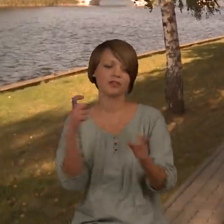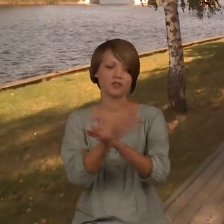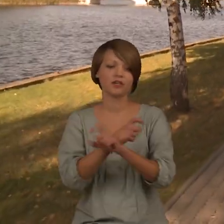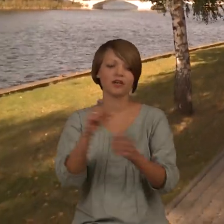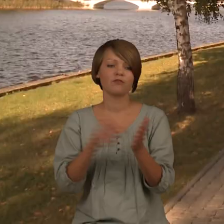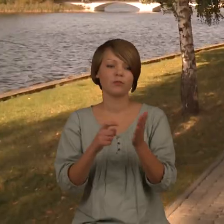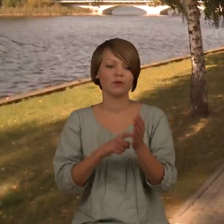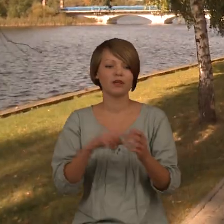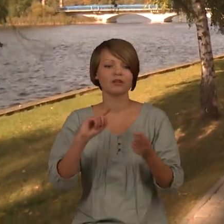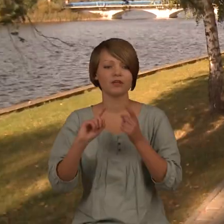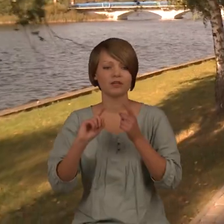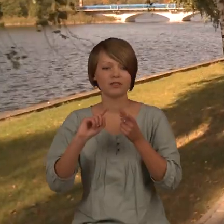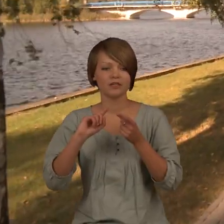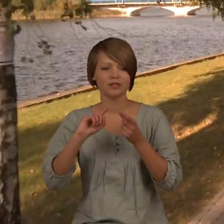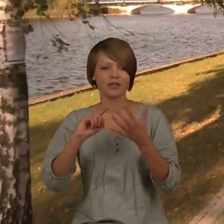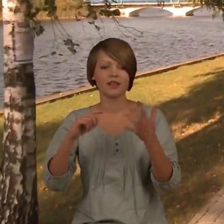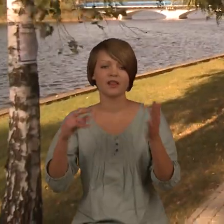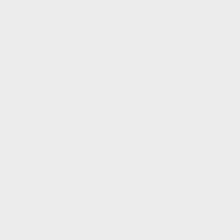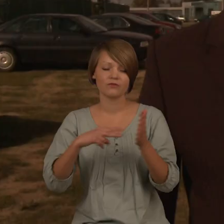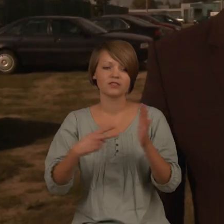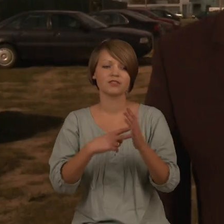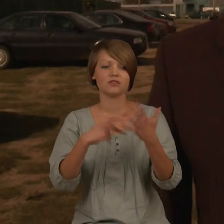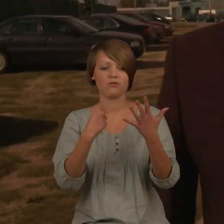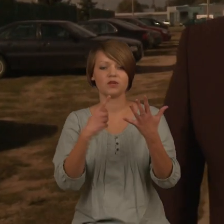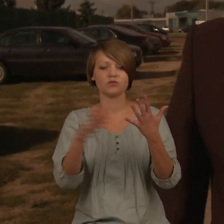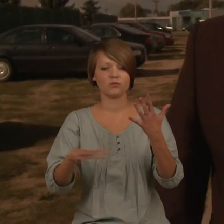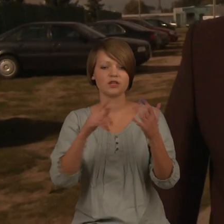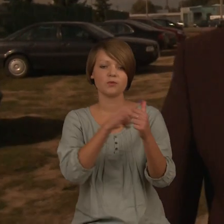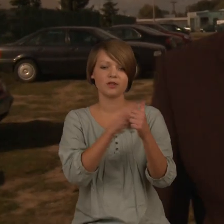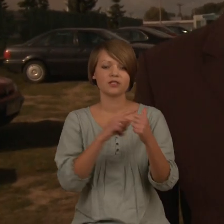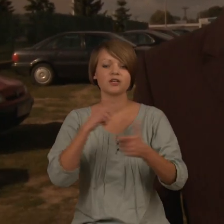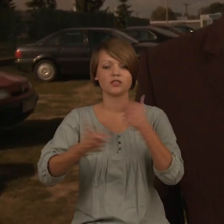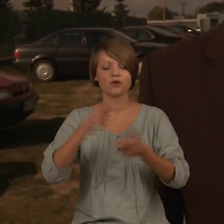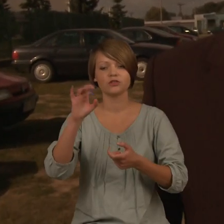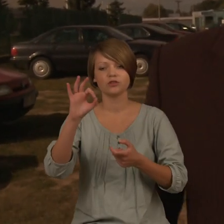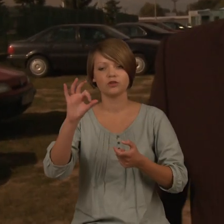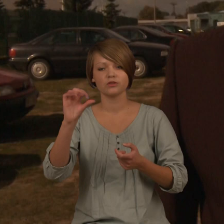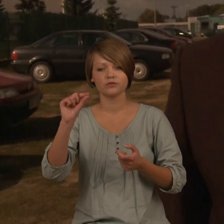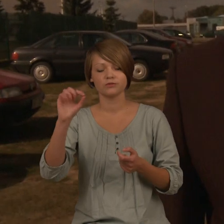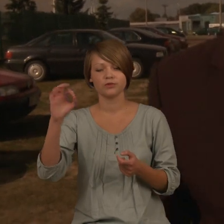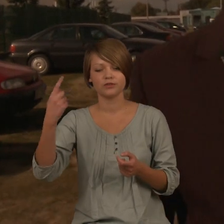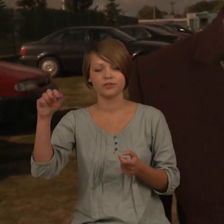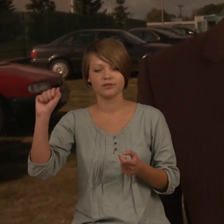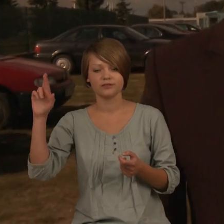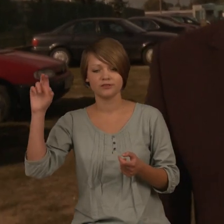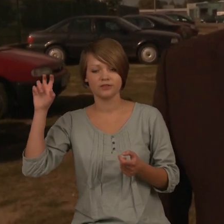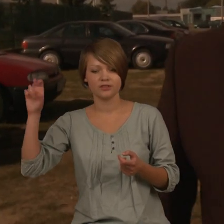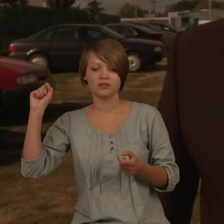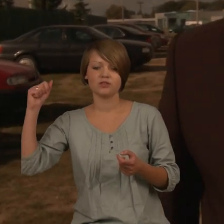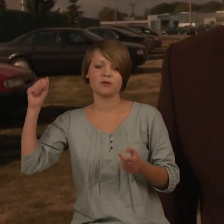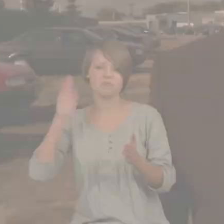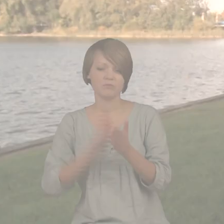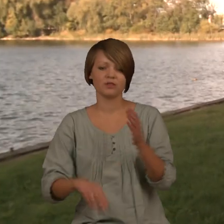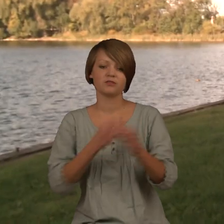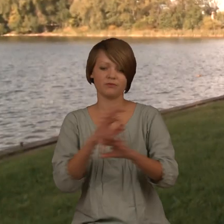inwestycji w pięciu obszarach wzajemnie ze sobą powiązanych. Pierwsza sfera to działalność gospodarcza, która musi być maksymalnie uproszczona i